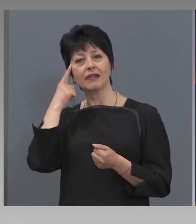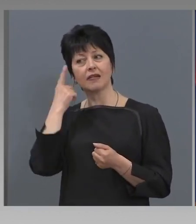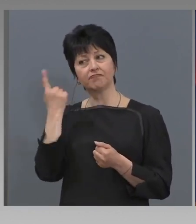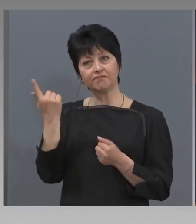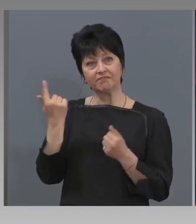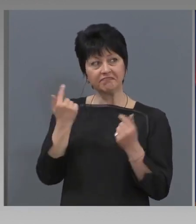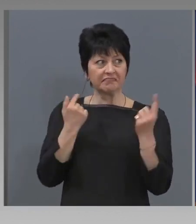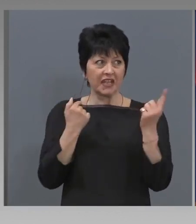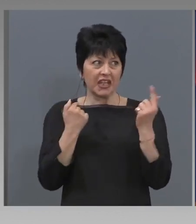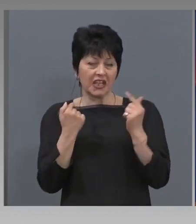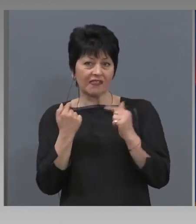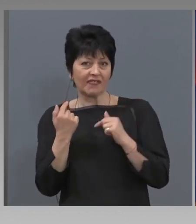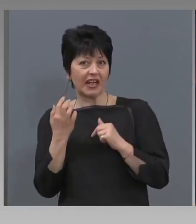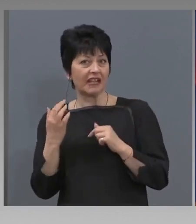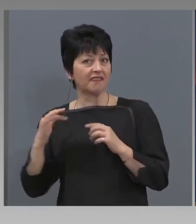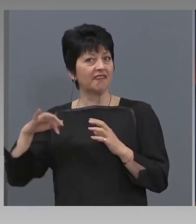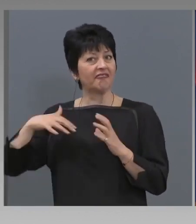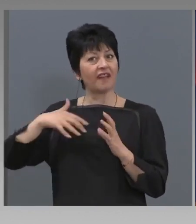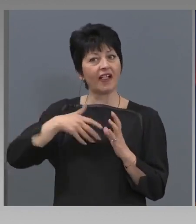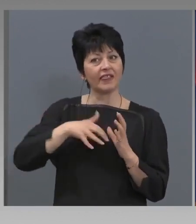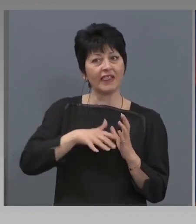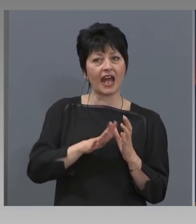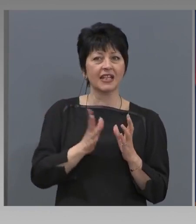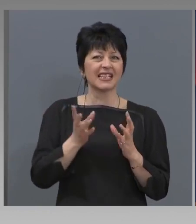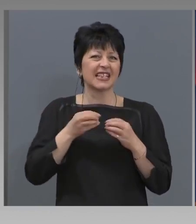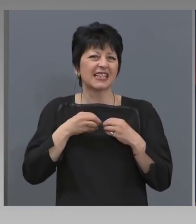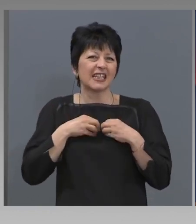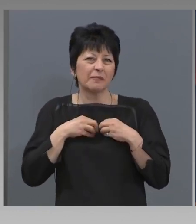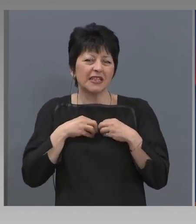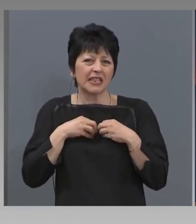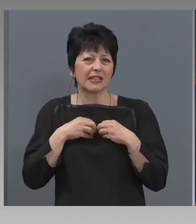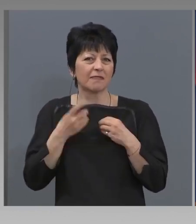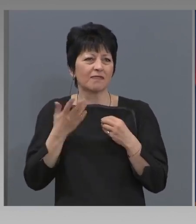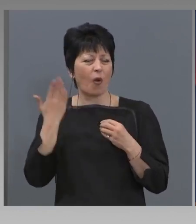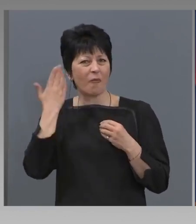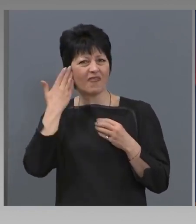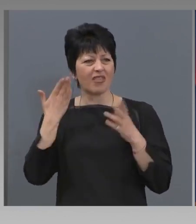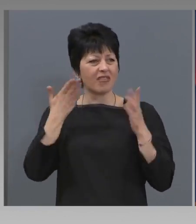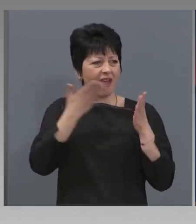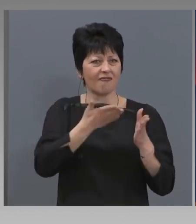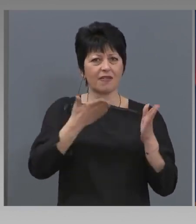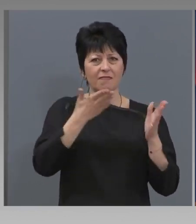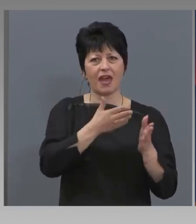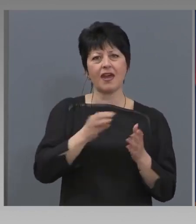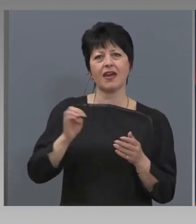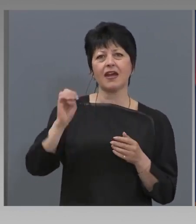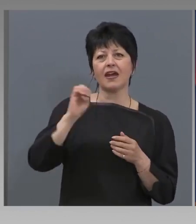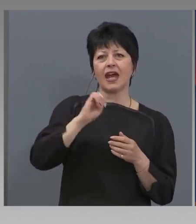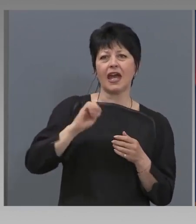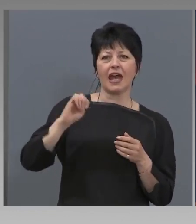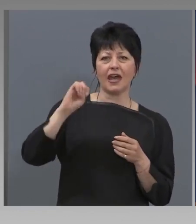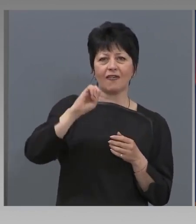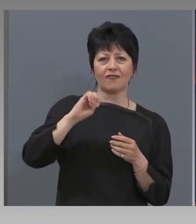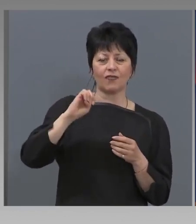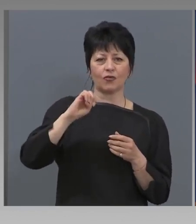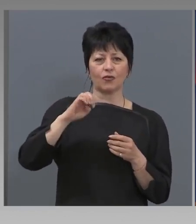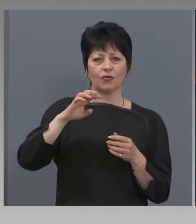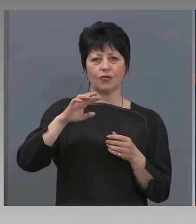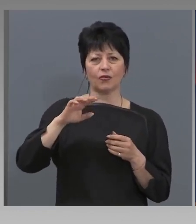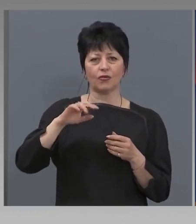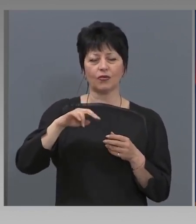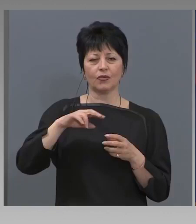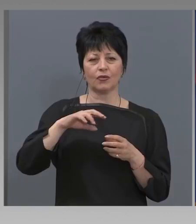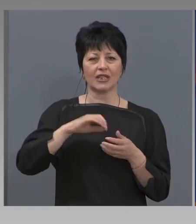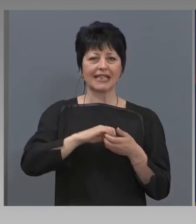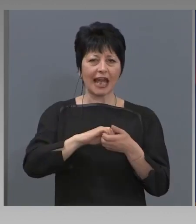от евроскептицизъм, защото много хора обвиняват Европейския съюз и неговите институции, че сякаш не са успяли